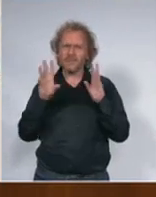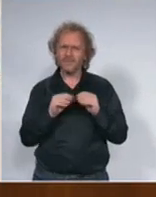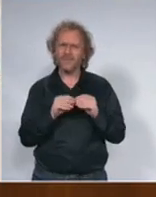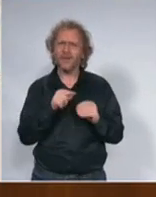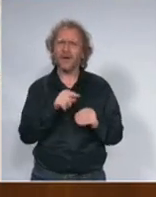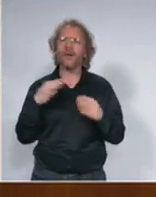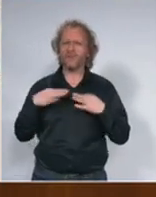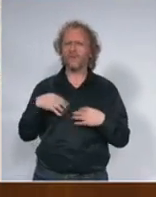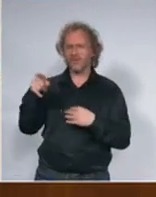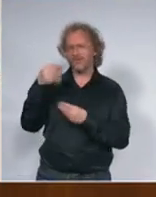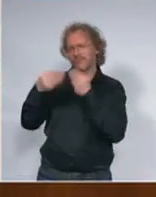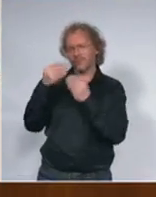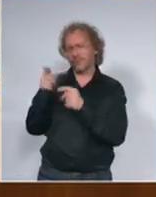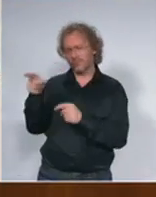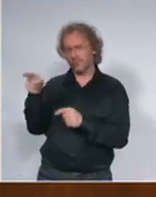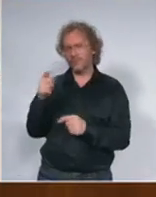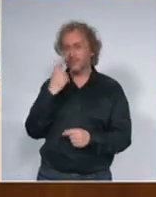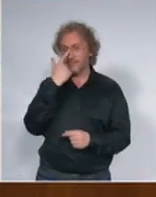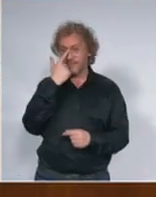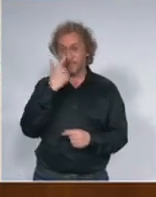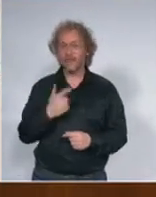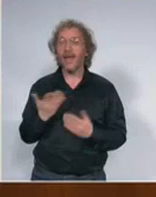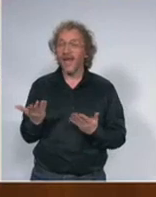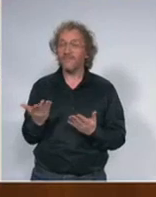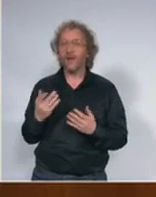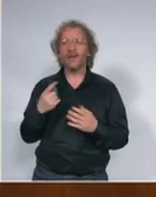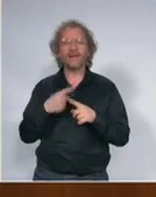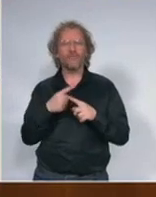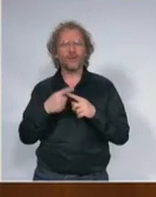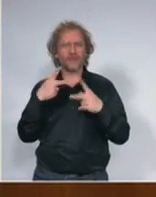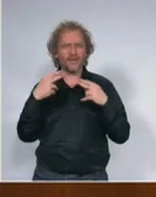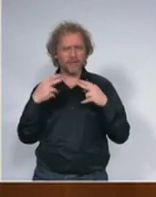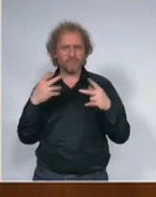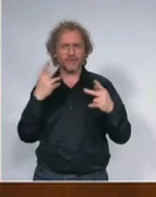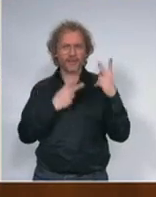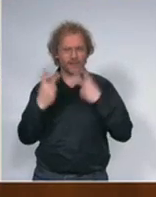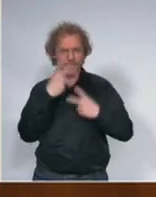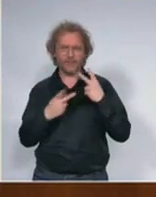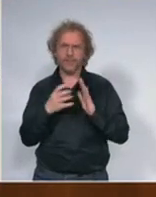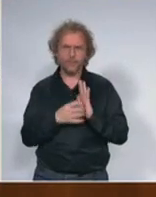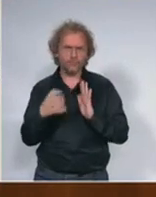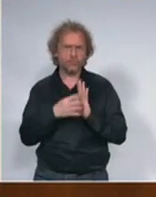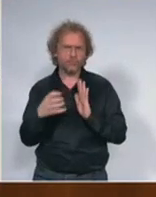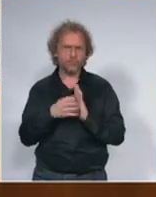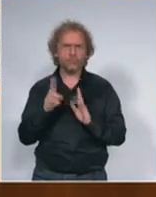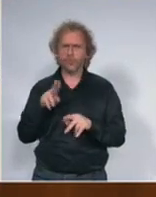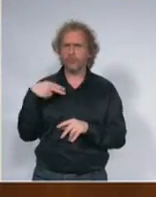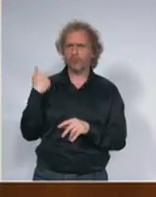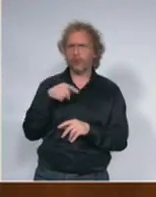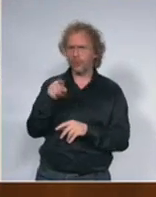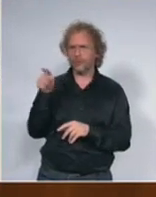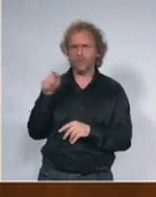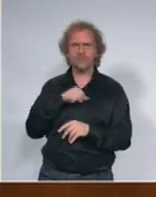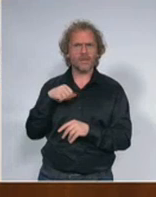reći vidite što se tiče hemioterapije mislim tu postoje naravno i dalje i dalje bolnice koje rade samo to